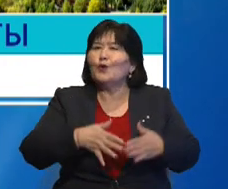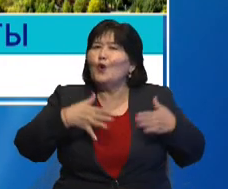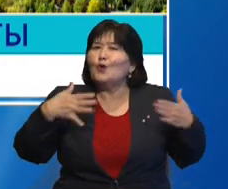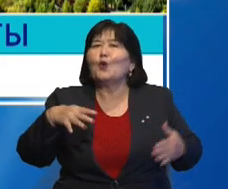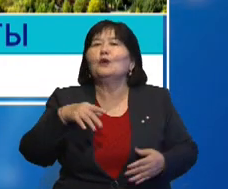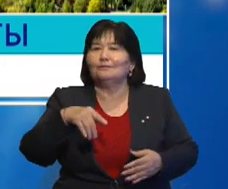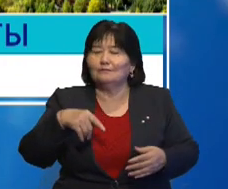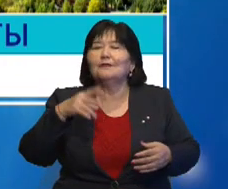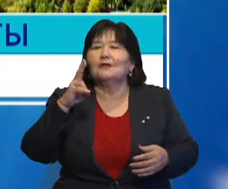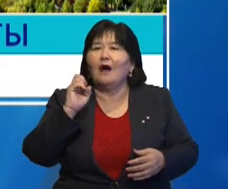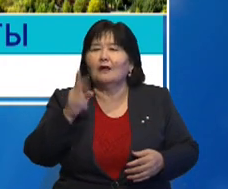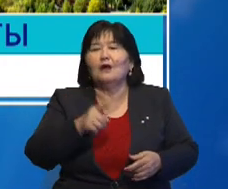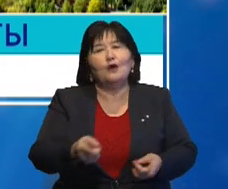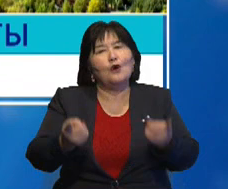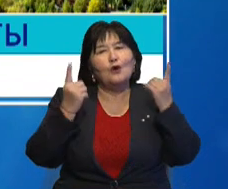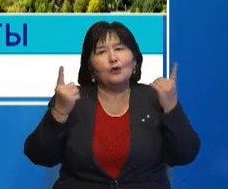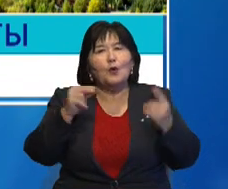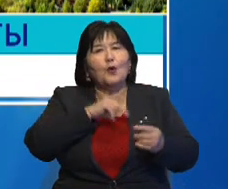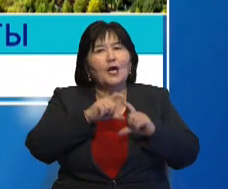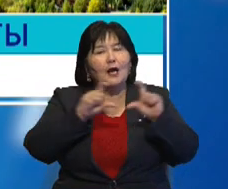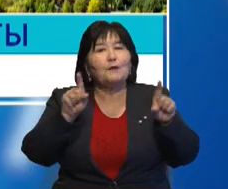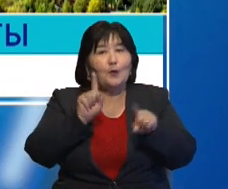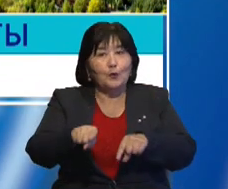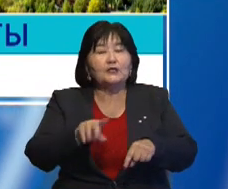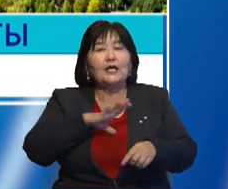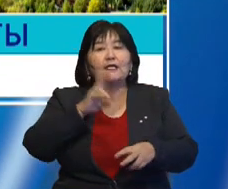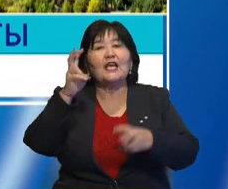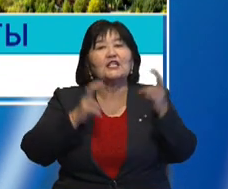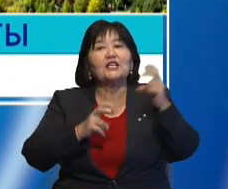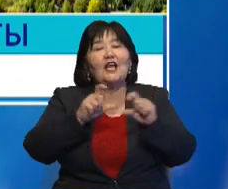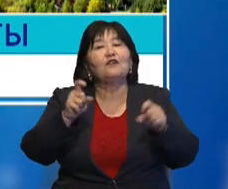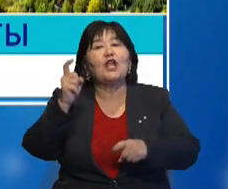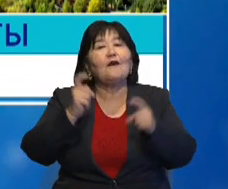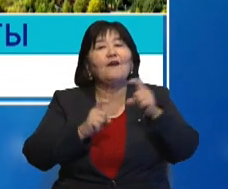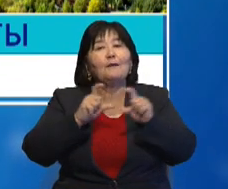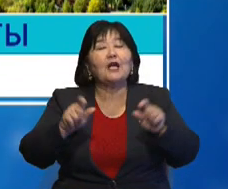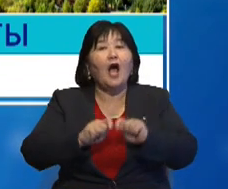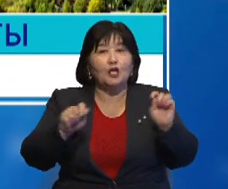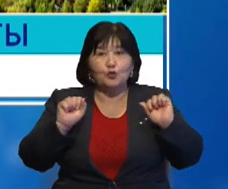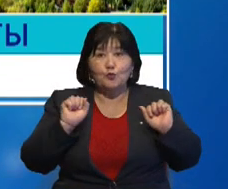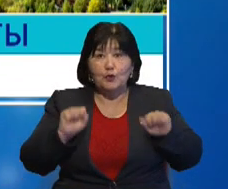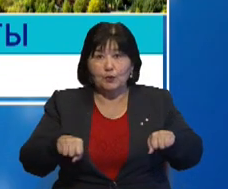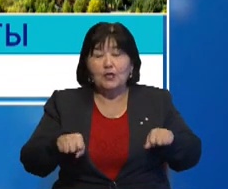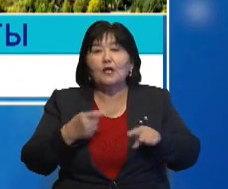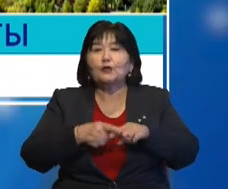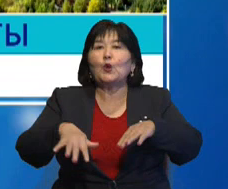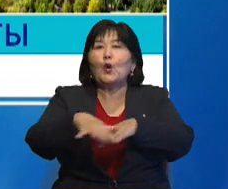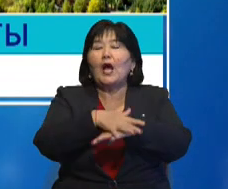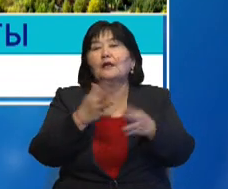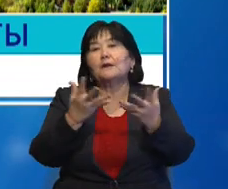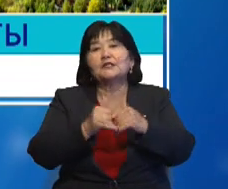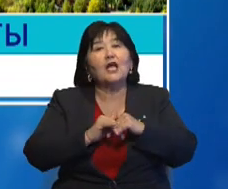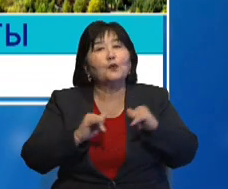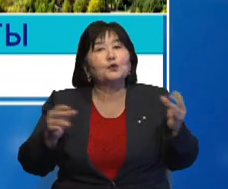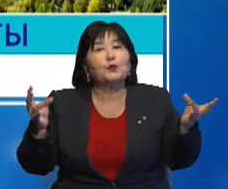нарық. Ертен әрі компанияларда осы жергеге заводтарын, фабрикаларын ашуы мүмкін. Сонтықтан да қалқымыздың саны